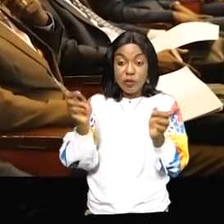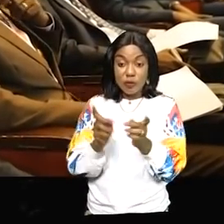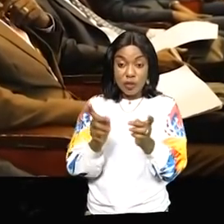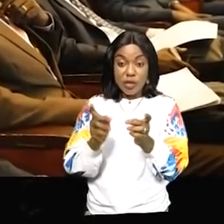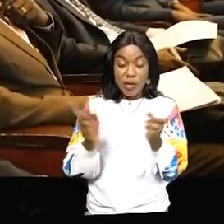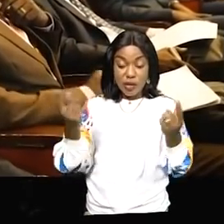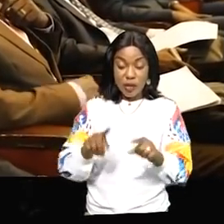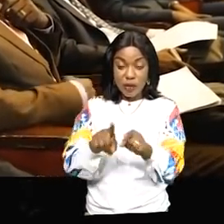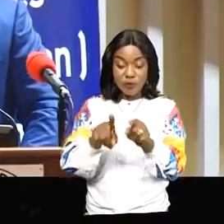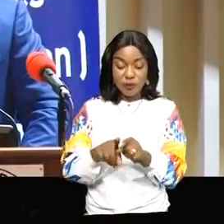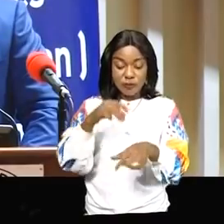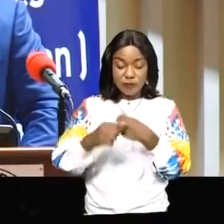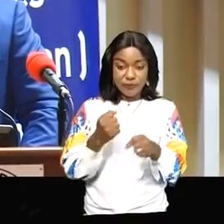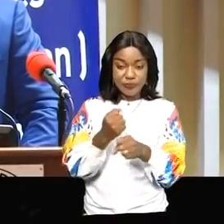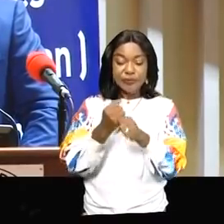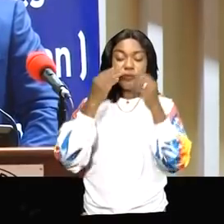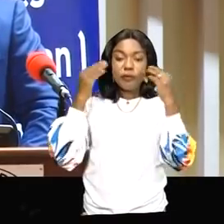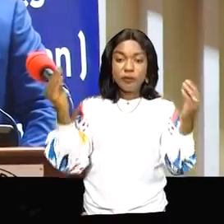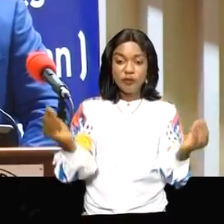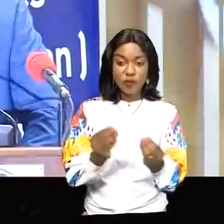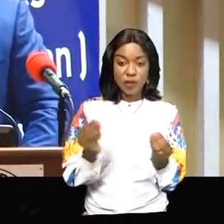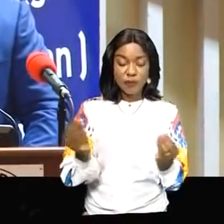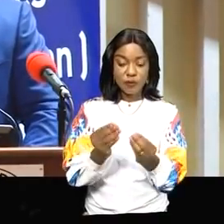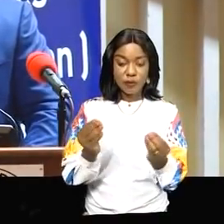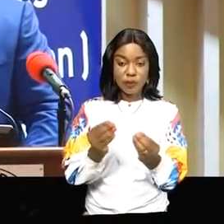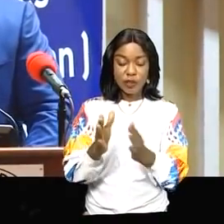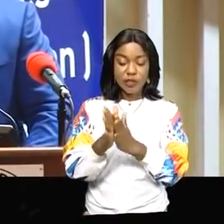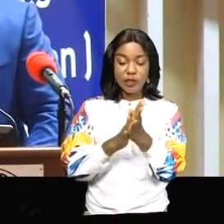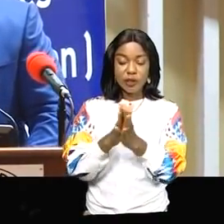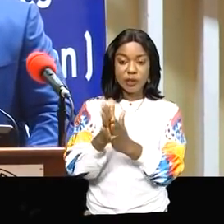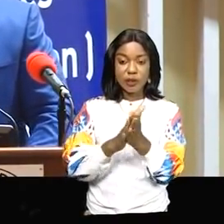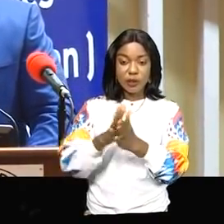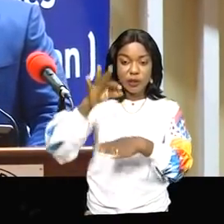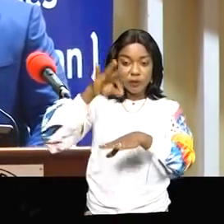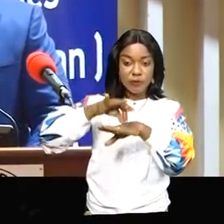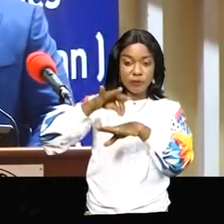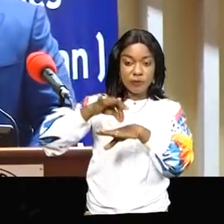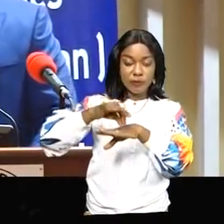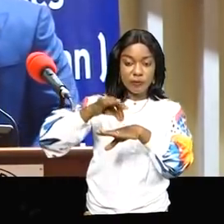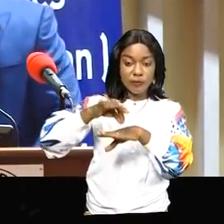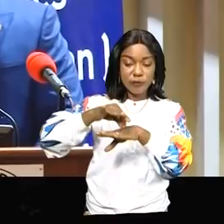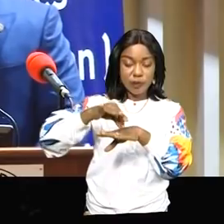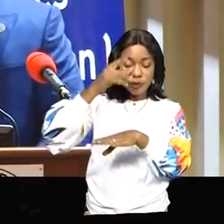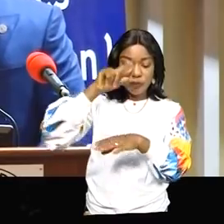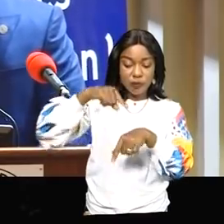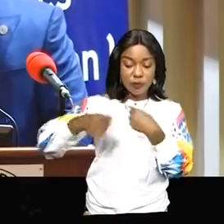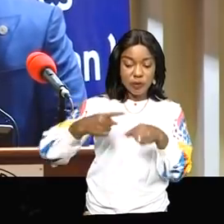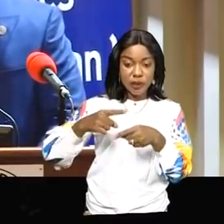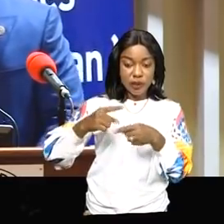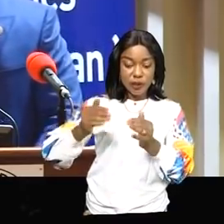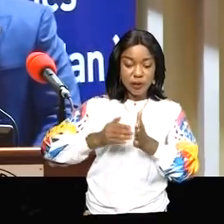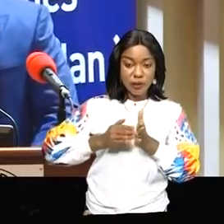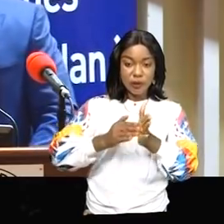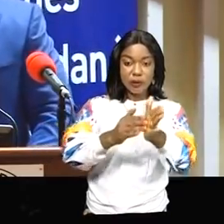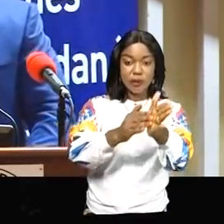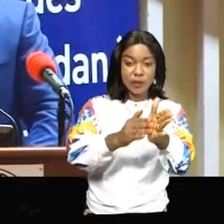contraintes temporelles. C'est pourquoi j'ai profité de cette fenêtre d'opportunité pour relancer la poursuite